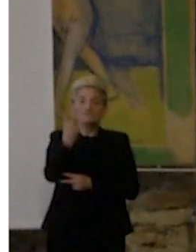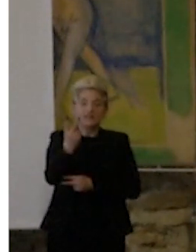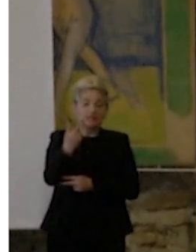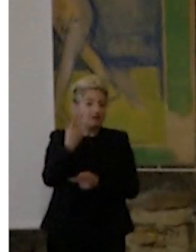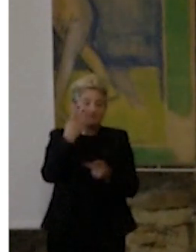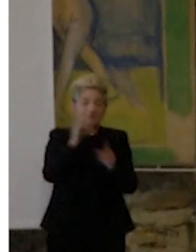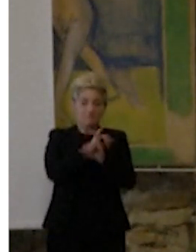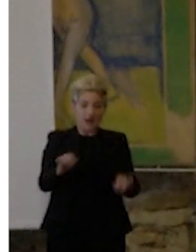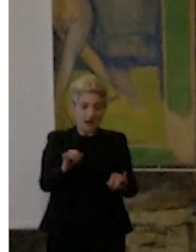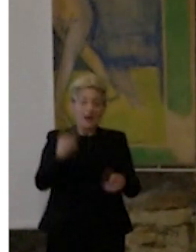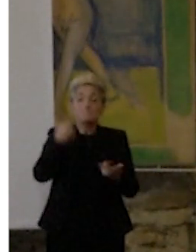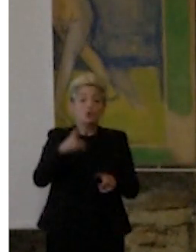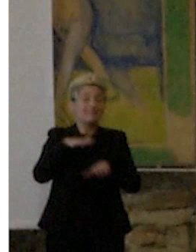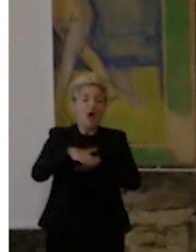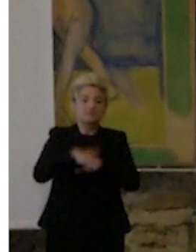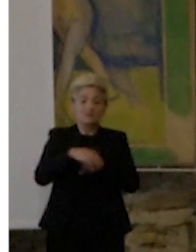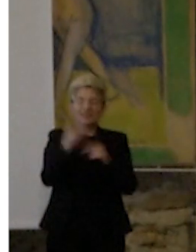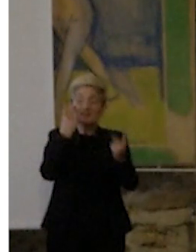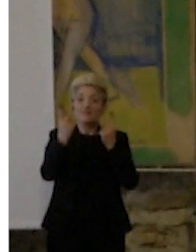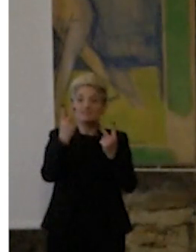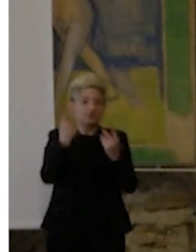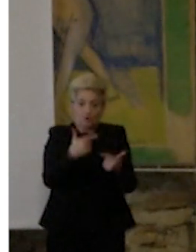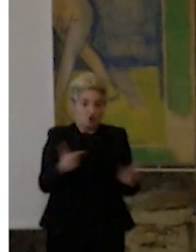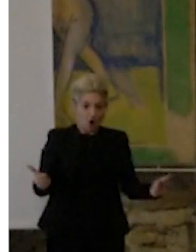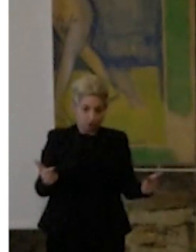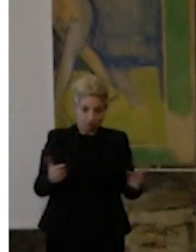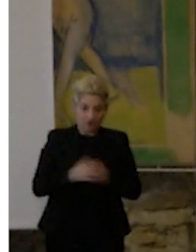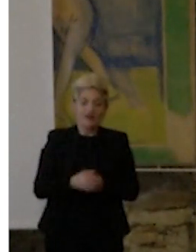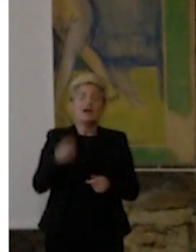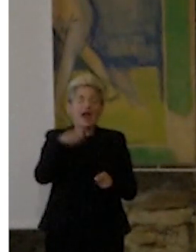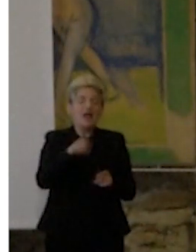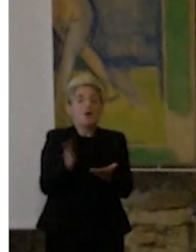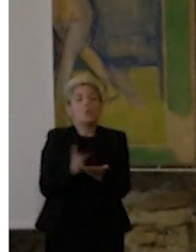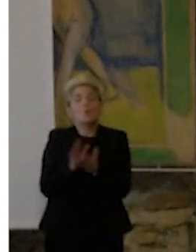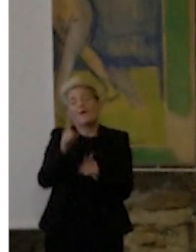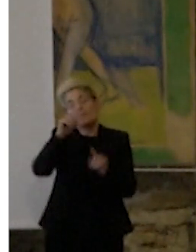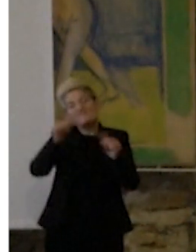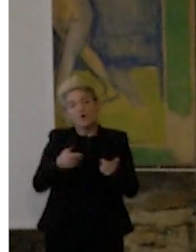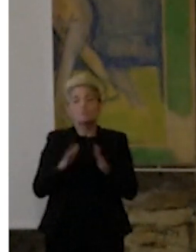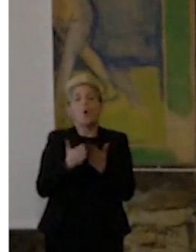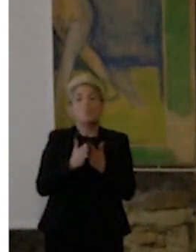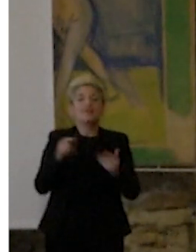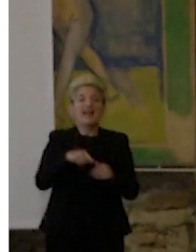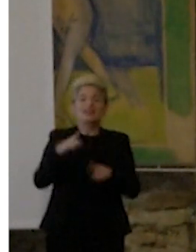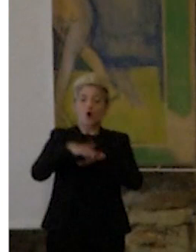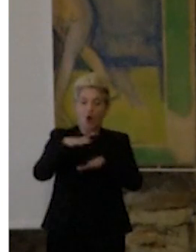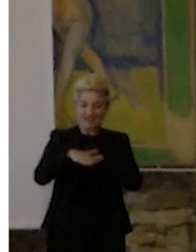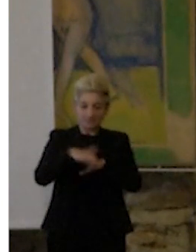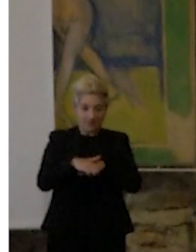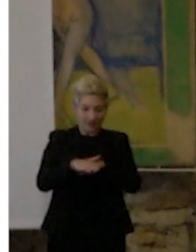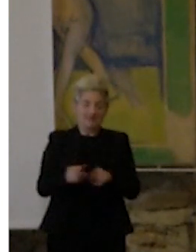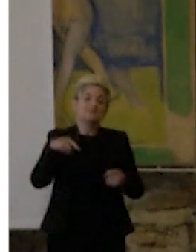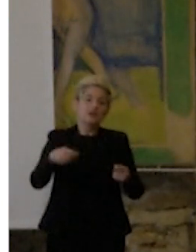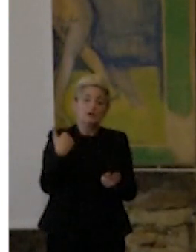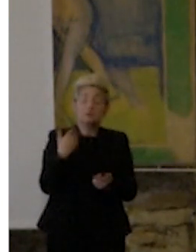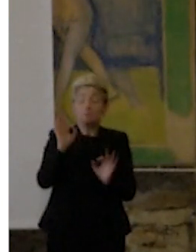esiste in quanto manca l'esperienza. Dicevo prima appunto che è un quaderno dell'esperienza. La prima cosa che ho fatto ieri sera,